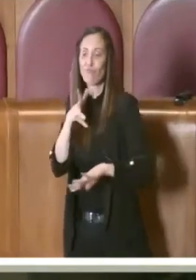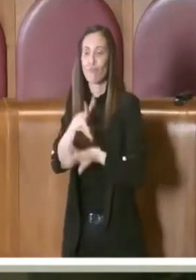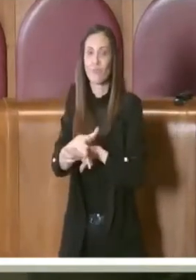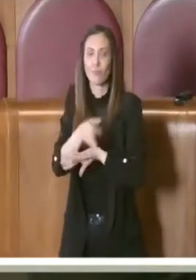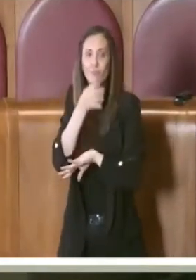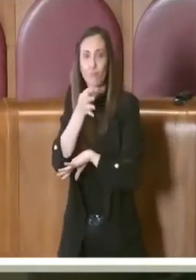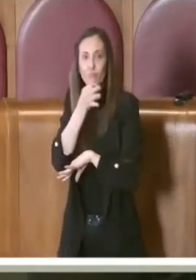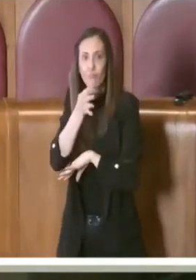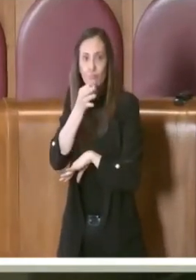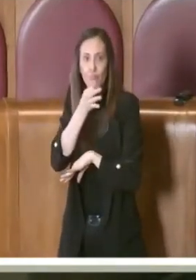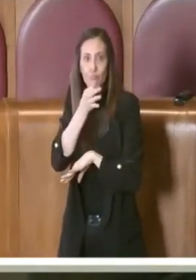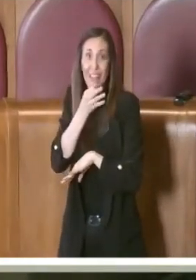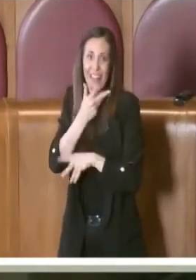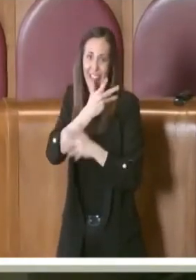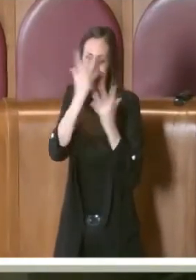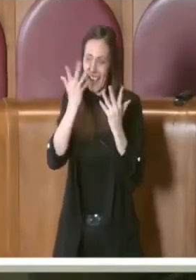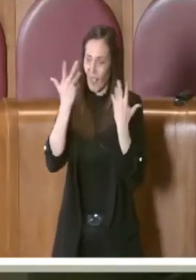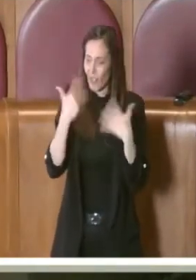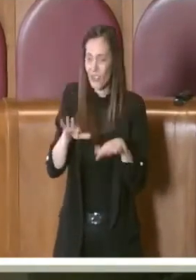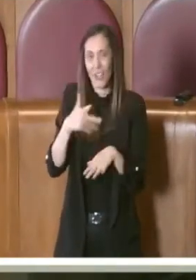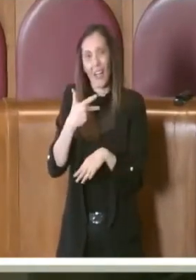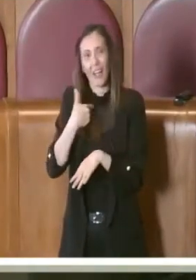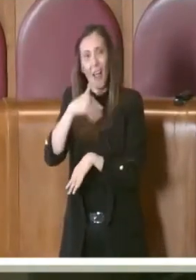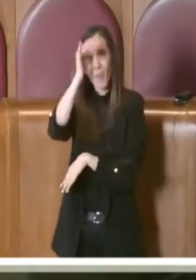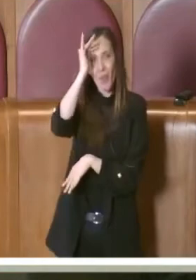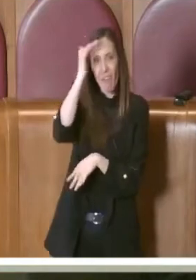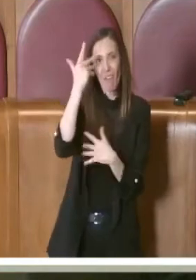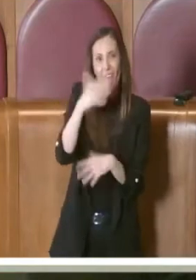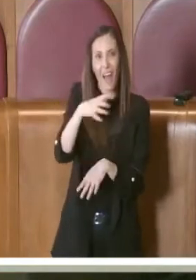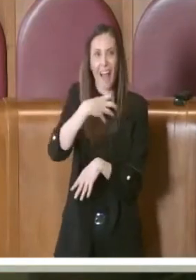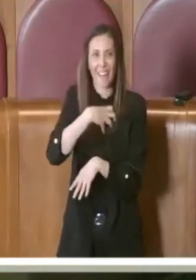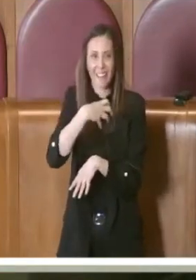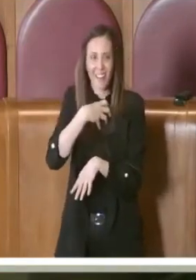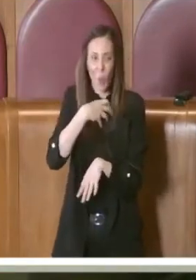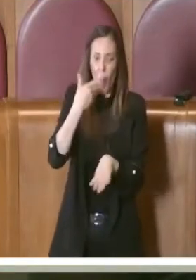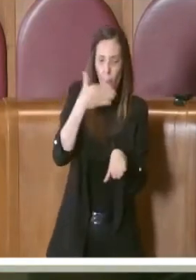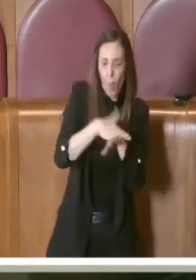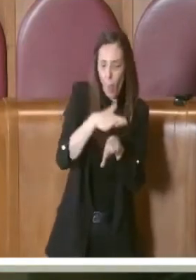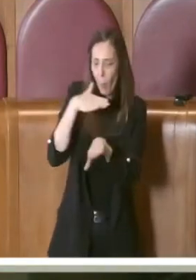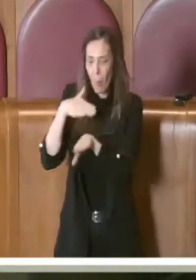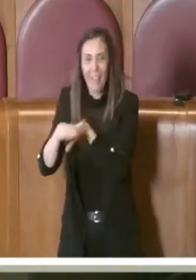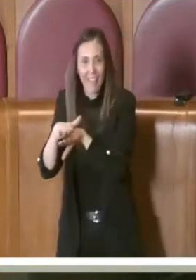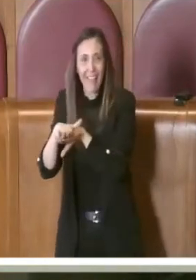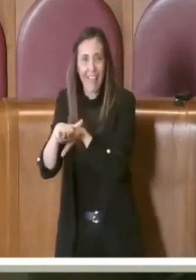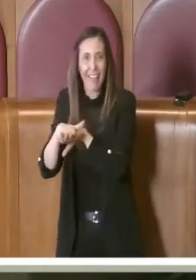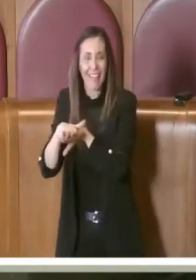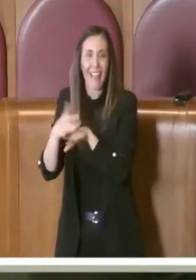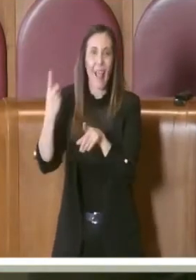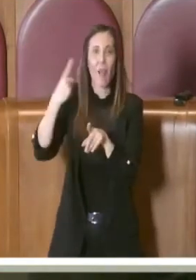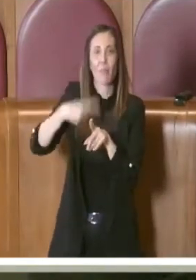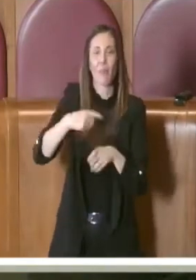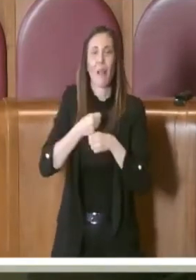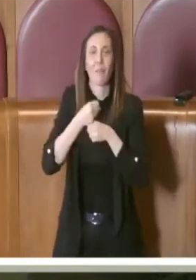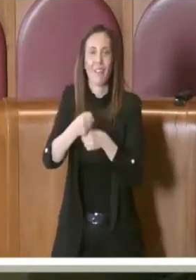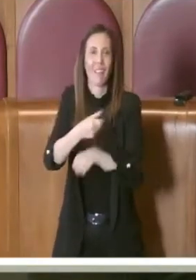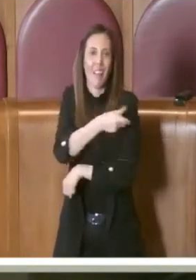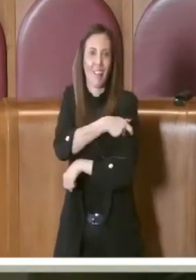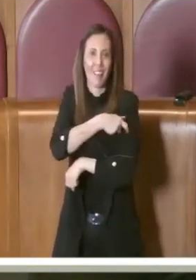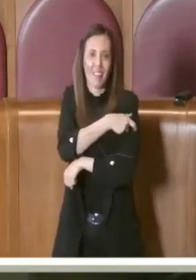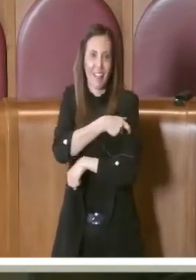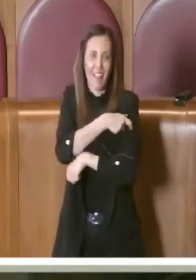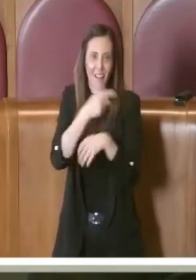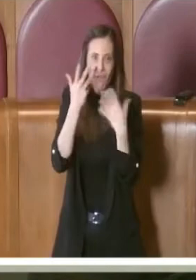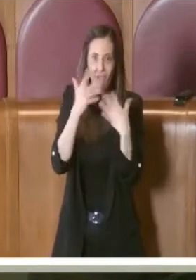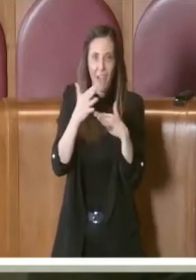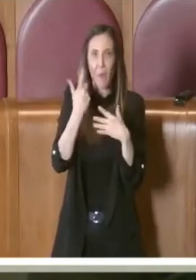assessori competenti per materia e i rappresentanti delle organizzazioni sindacali, perché per